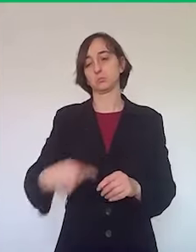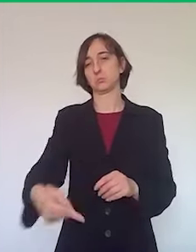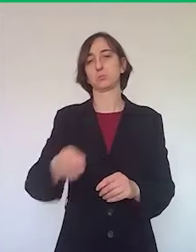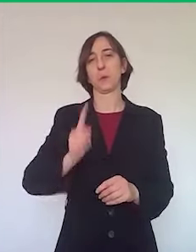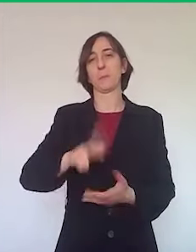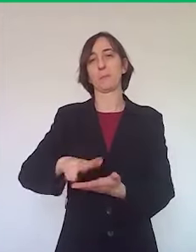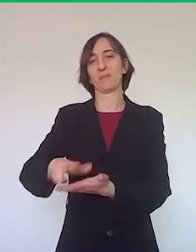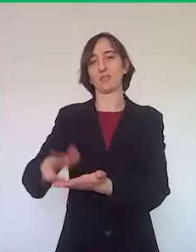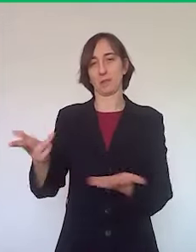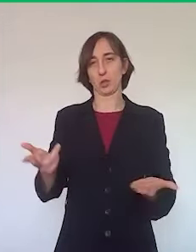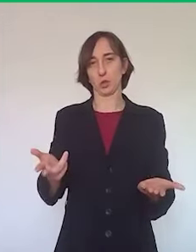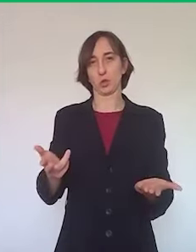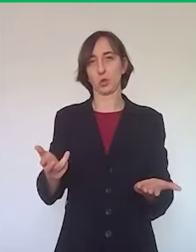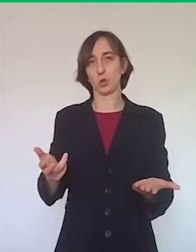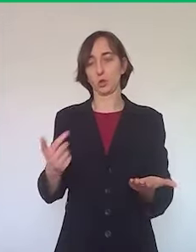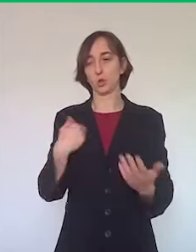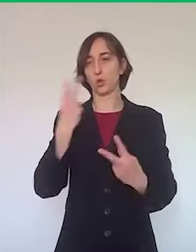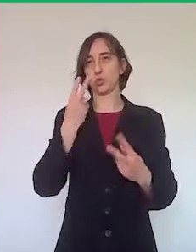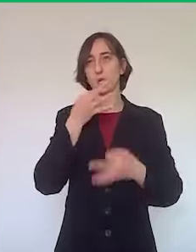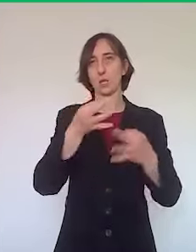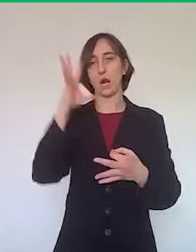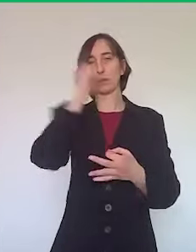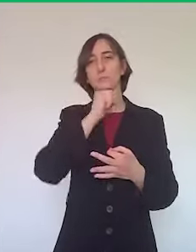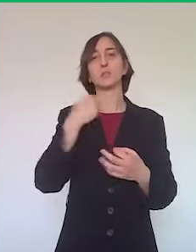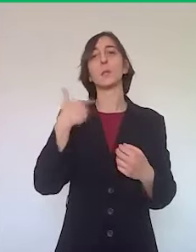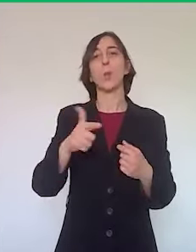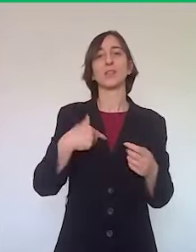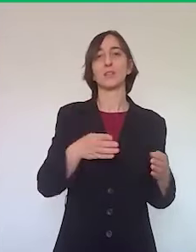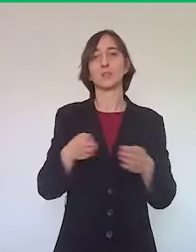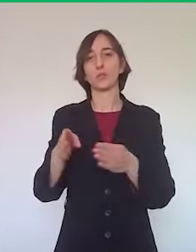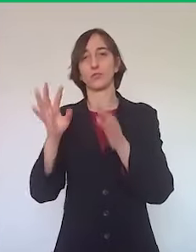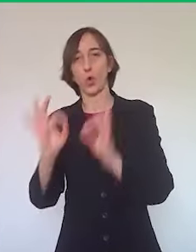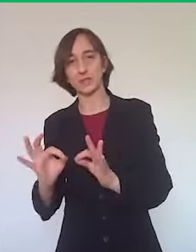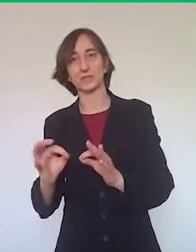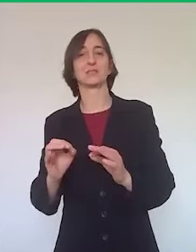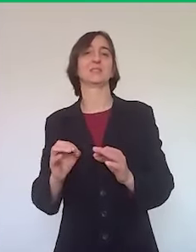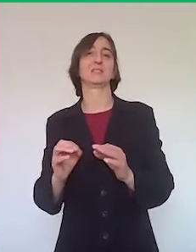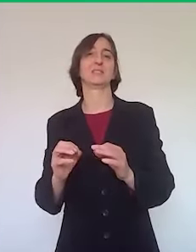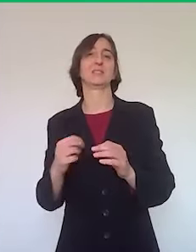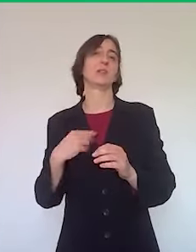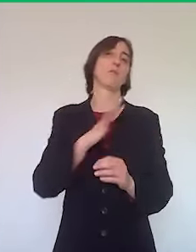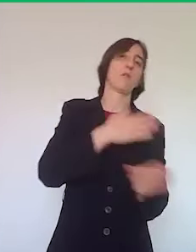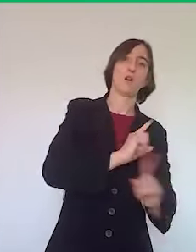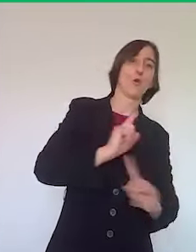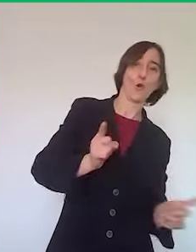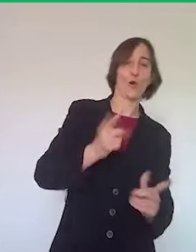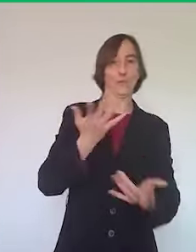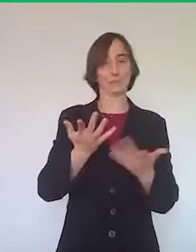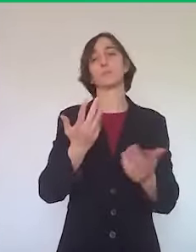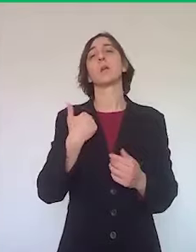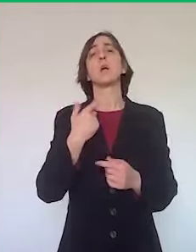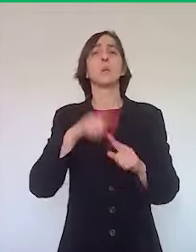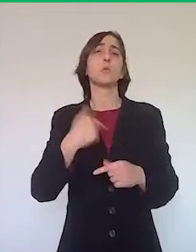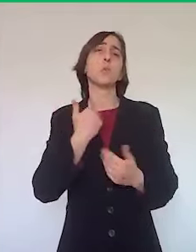senso del perché ci muoviamo in una direzione piuttosto che in un'altra, io vi ringrazio a tutte le domande a cui non abbiamo potuto